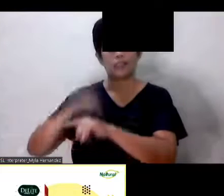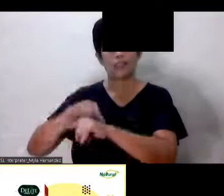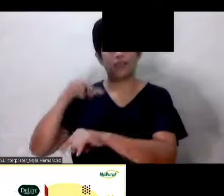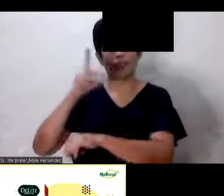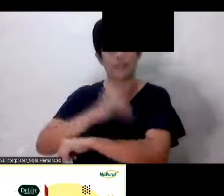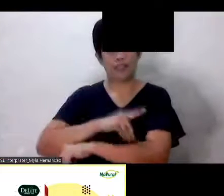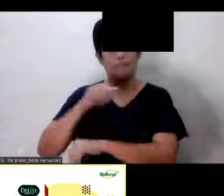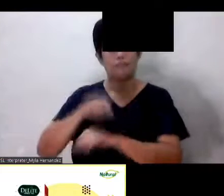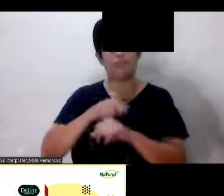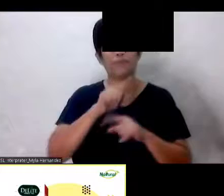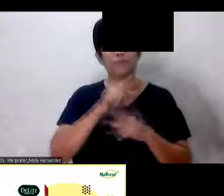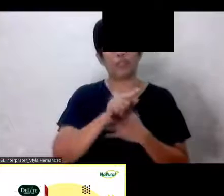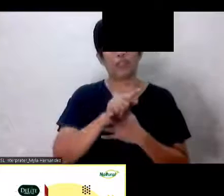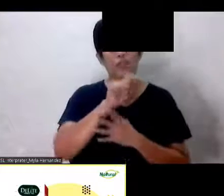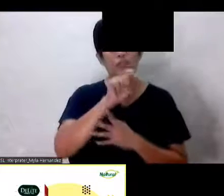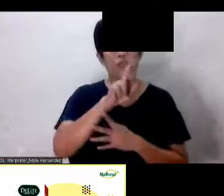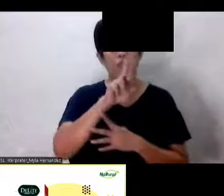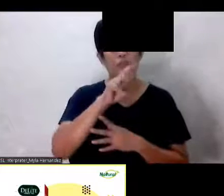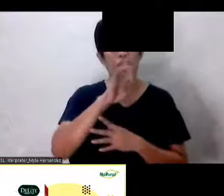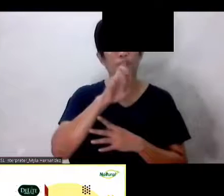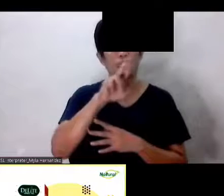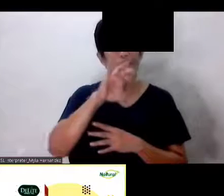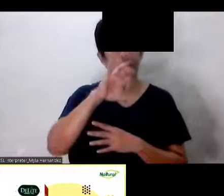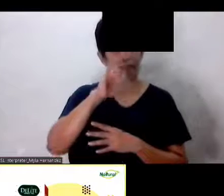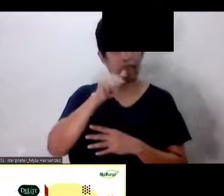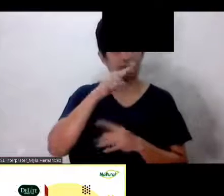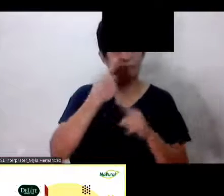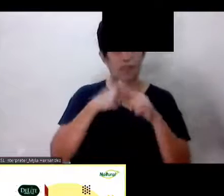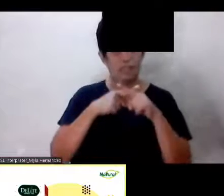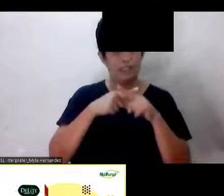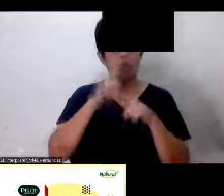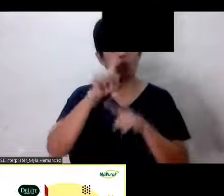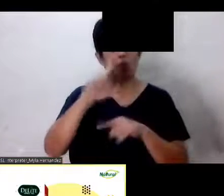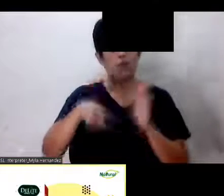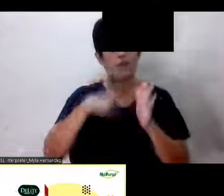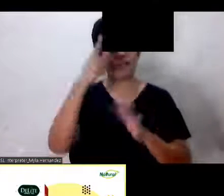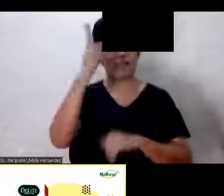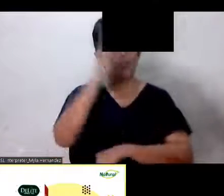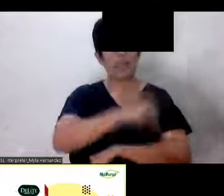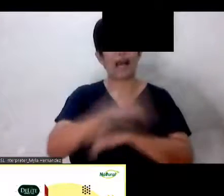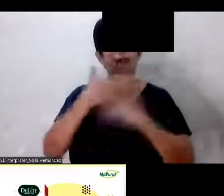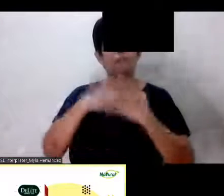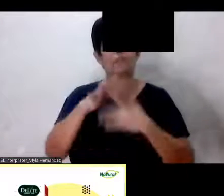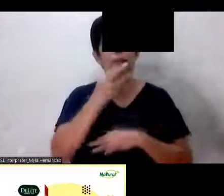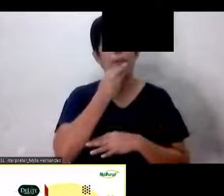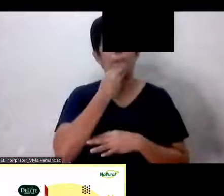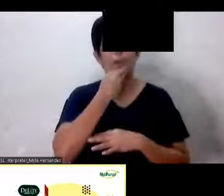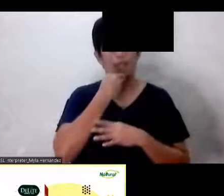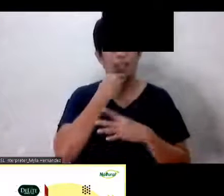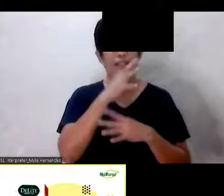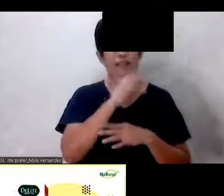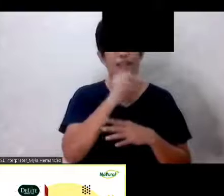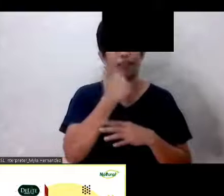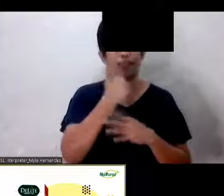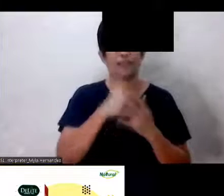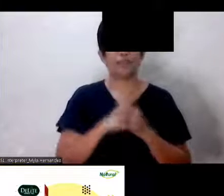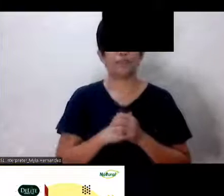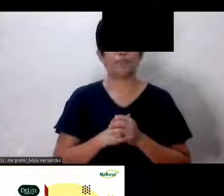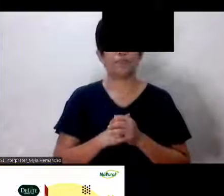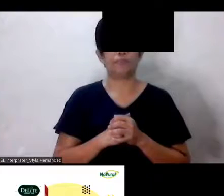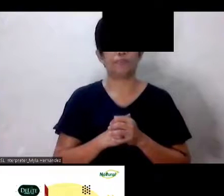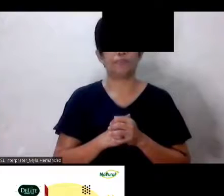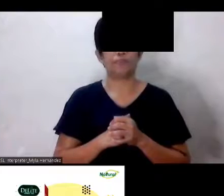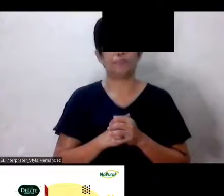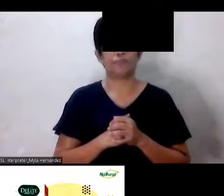Turmerica Plus Pwede rin yung inumin Once a day After meal naman Okay So yan ang pwede nyo gawin Yes Brother At yun naman Brother